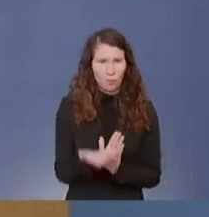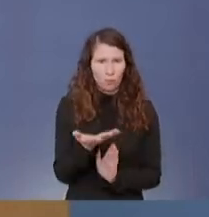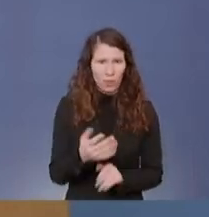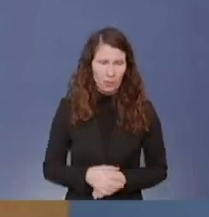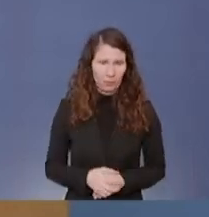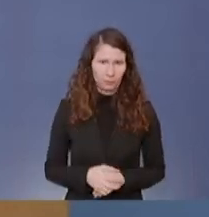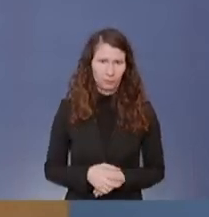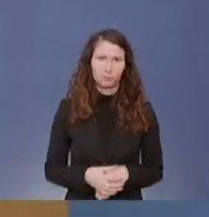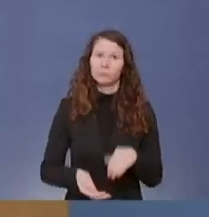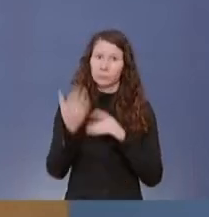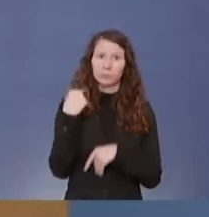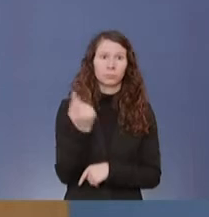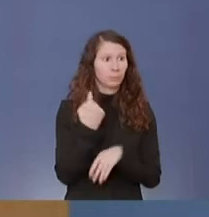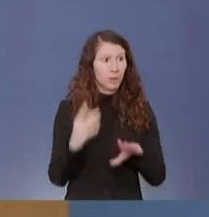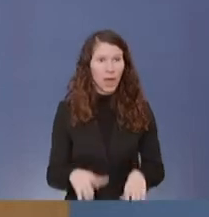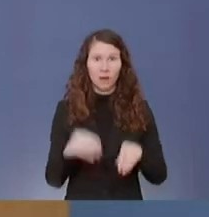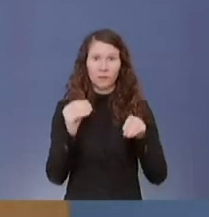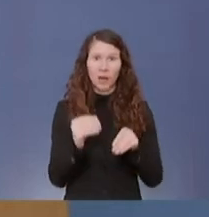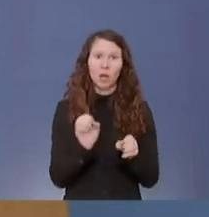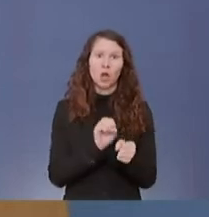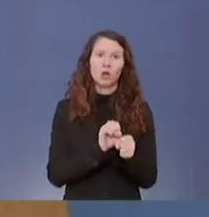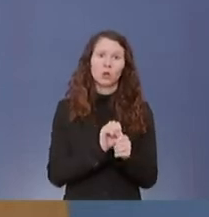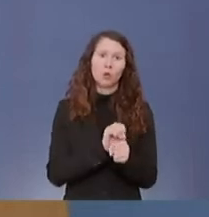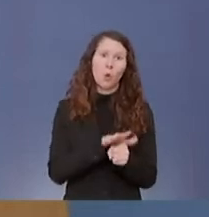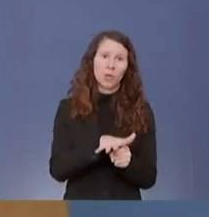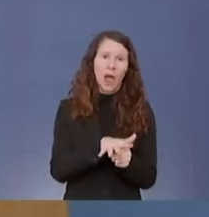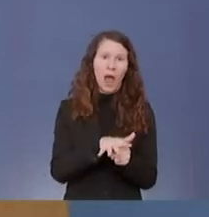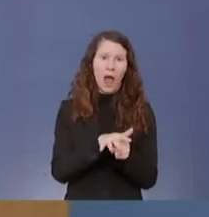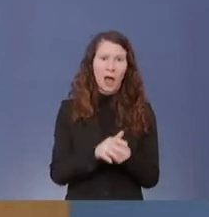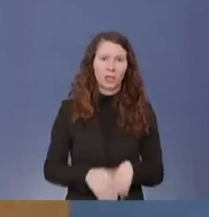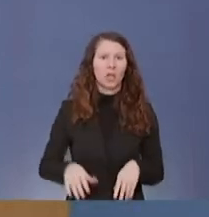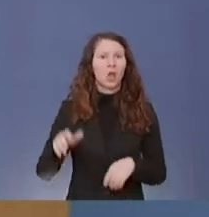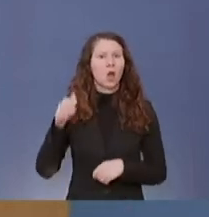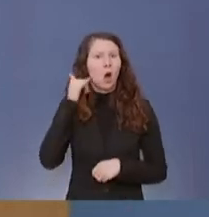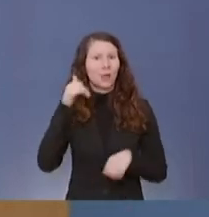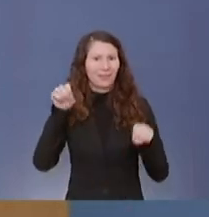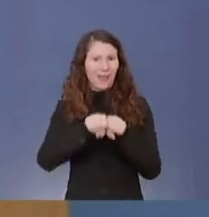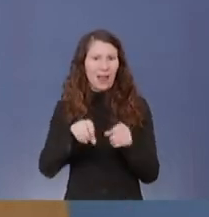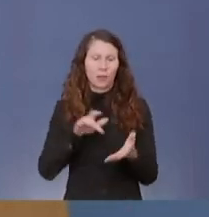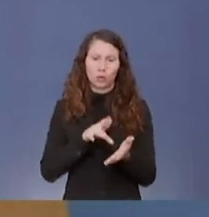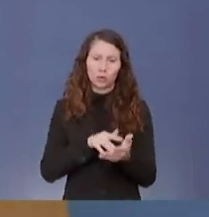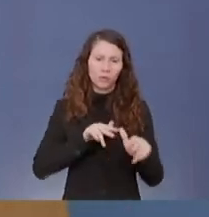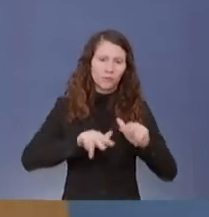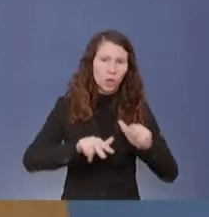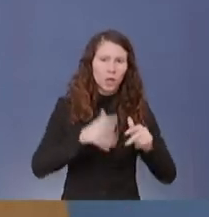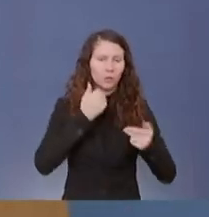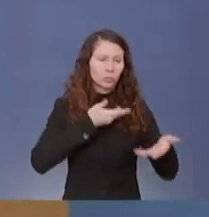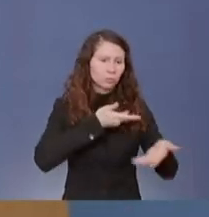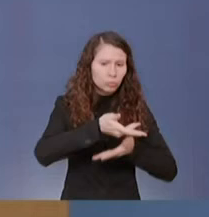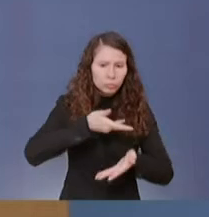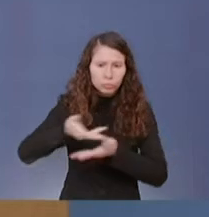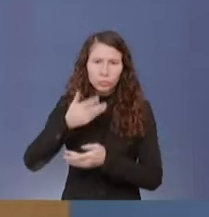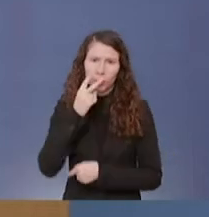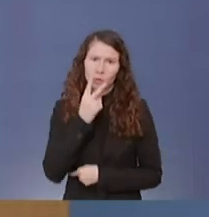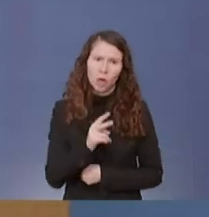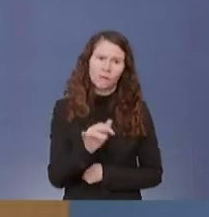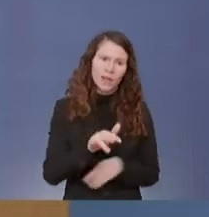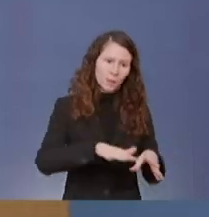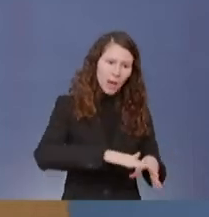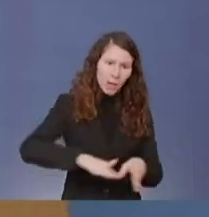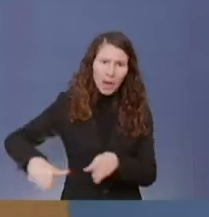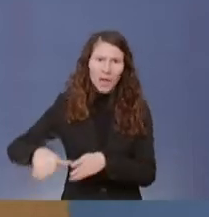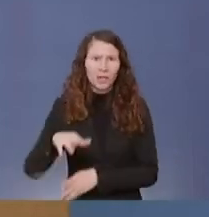ja auch angefangen, die Corona-Hotline zu schalten, um eben den Austausch mit der Wirtschaft zu pflegen, zu schauen, in welchen Bereichen gibt es welche Sorgen und welche Probleme.